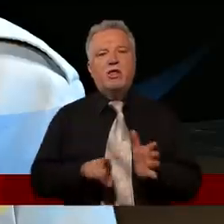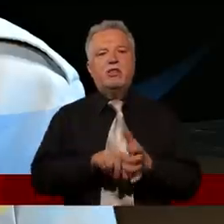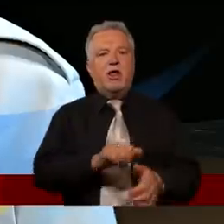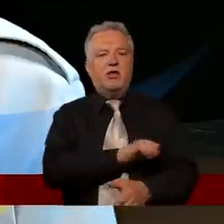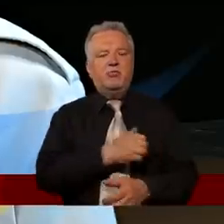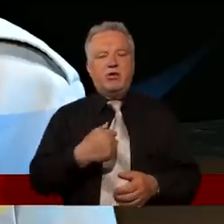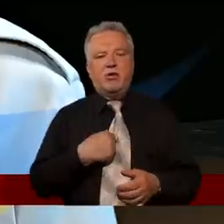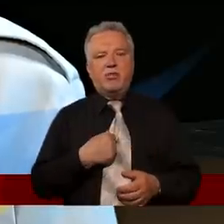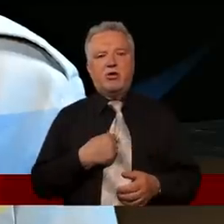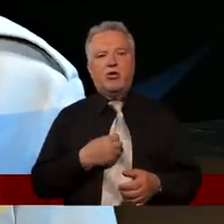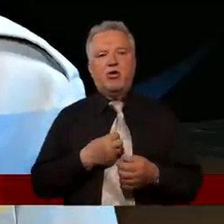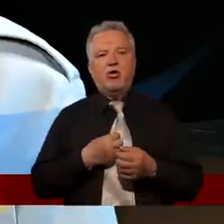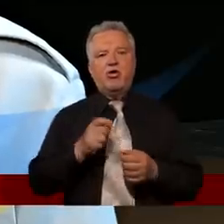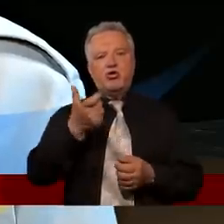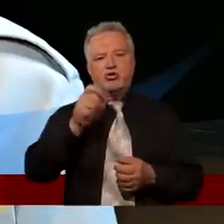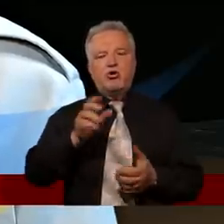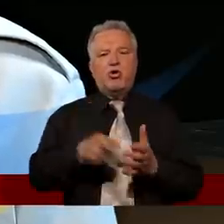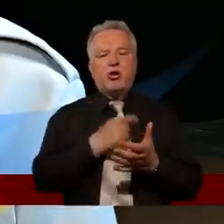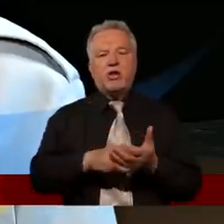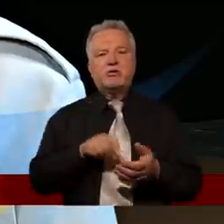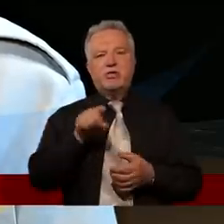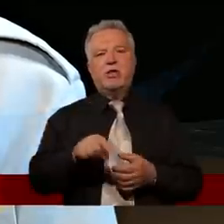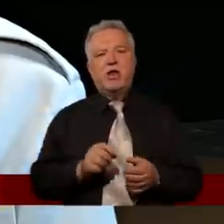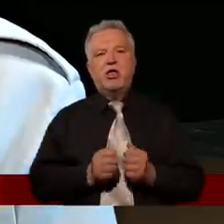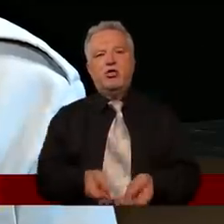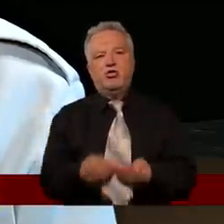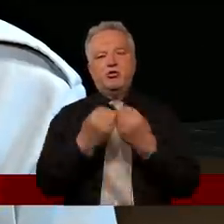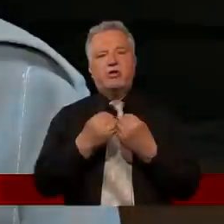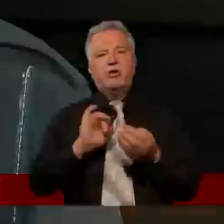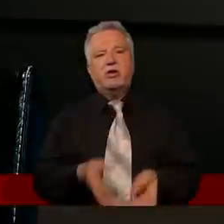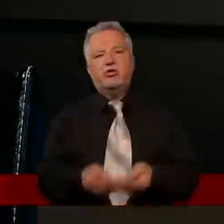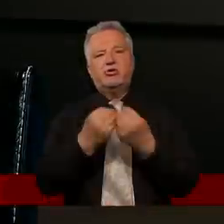stokroć tyle otrzyma i odziedziczy żywot wieczny.